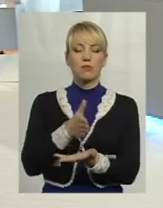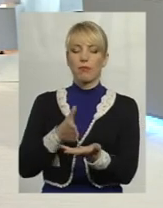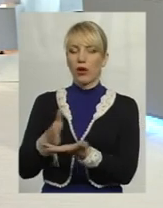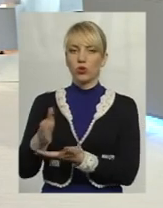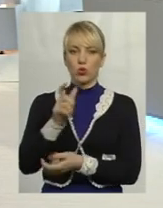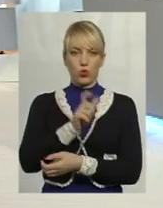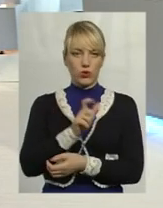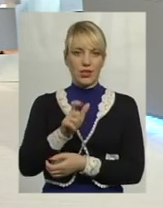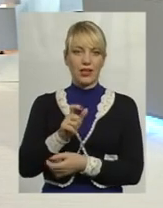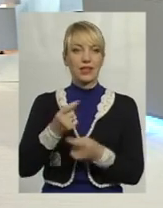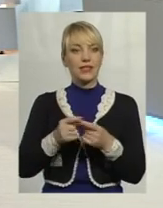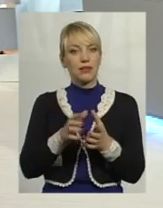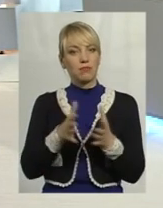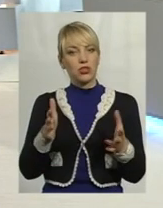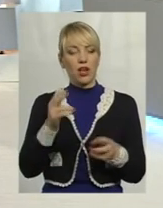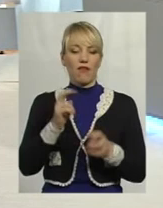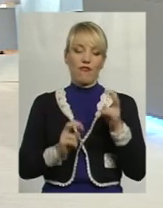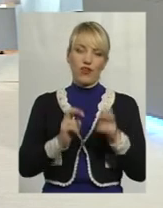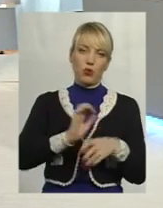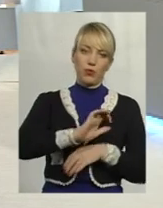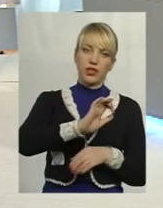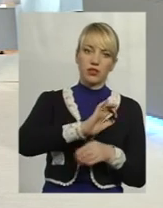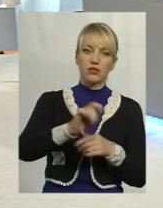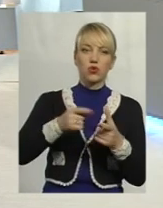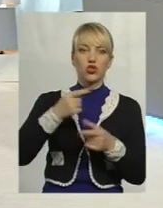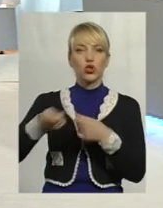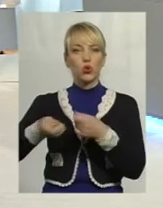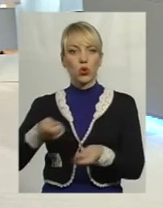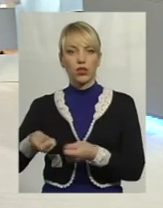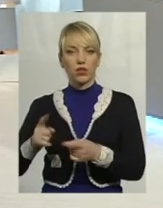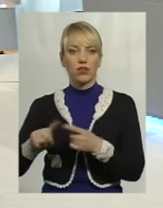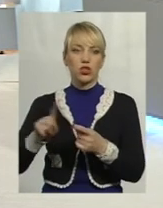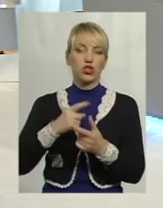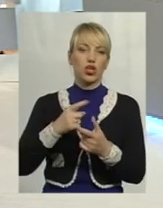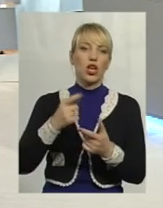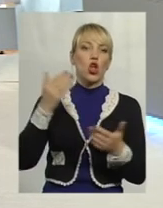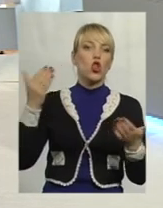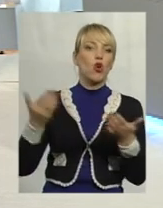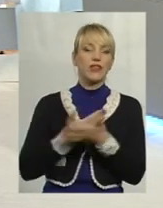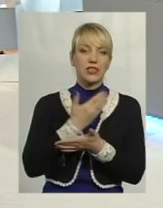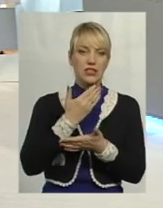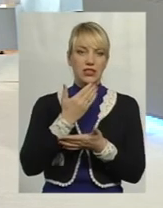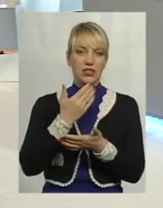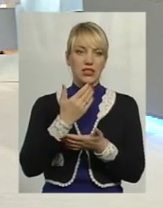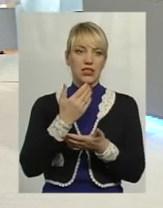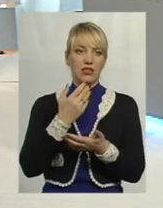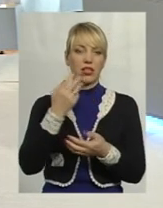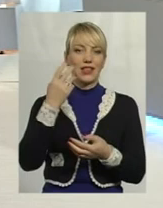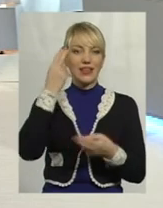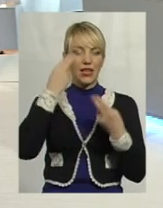це більше виробництво, більше торгівля, інноваційні технології, що переважало?